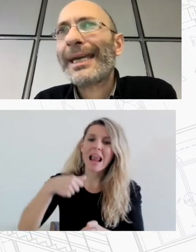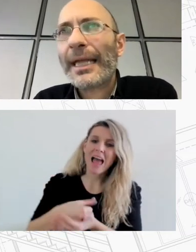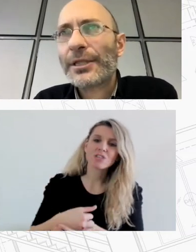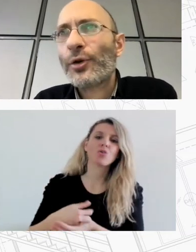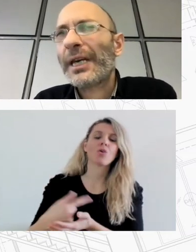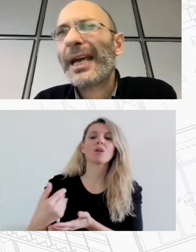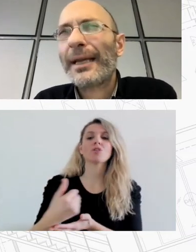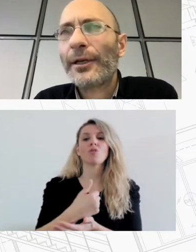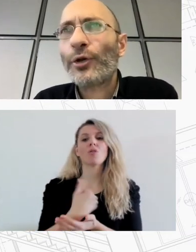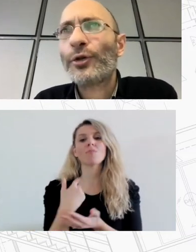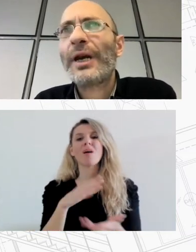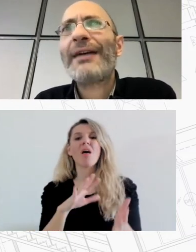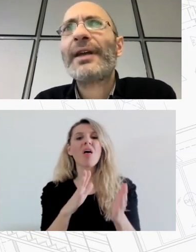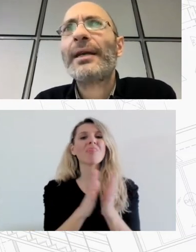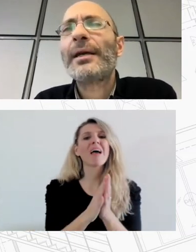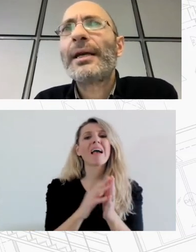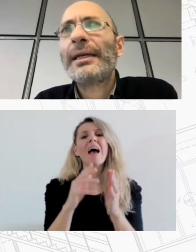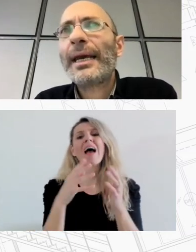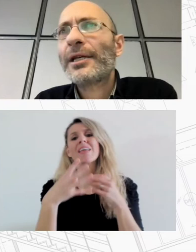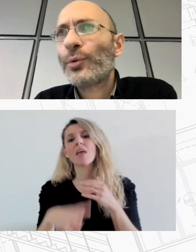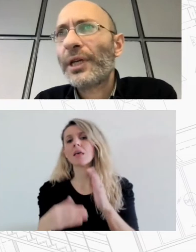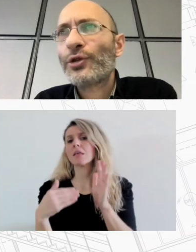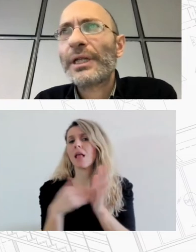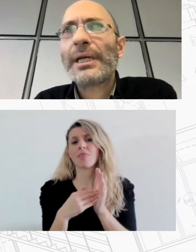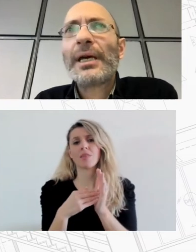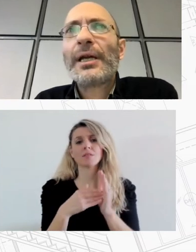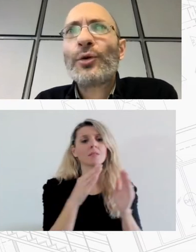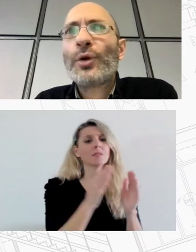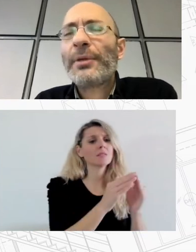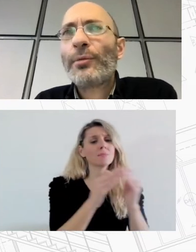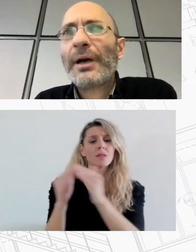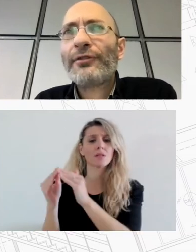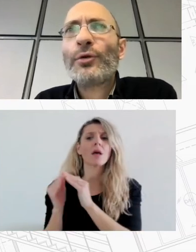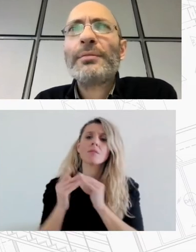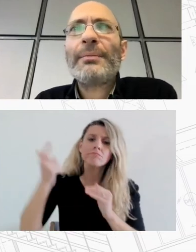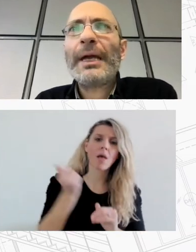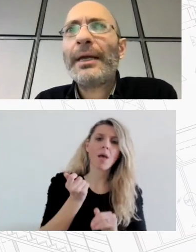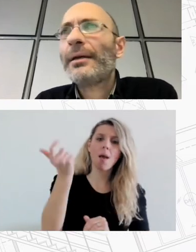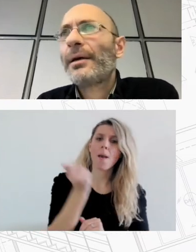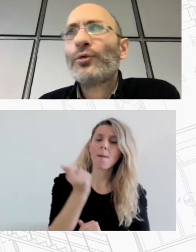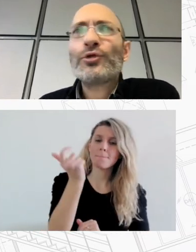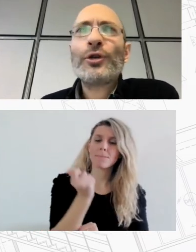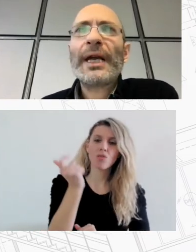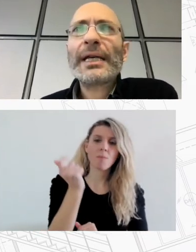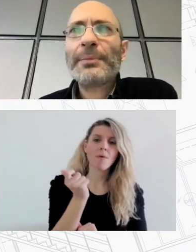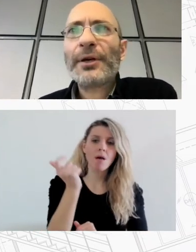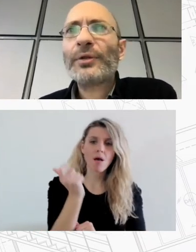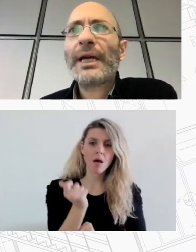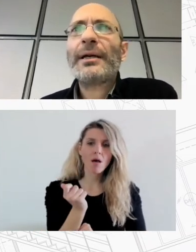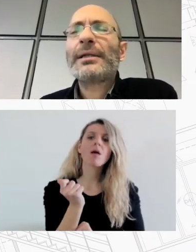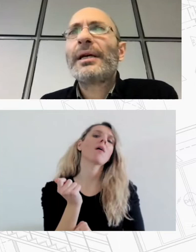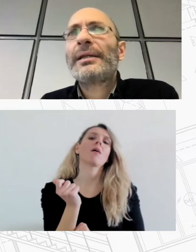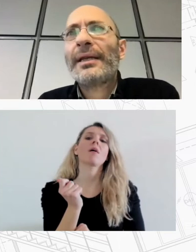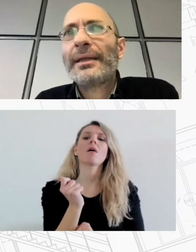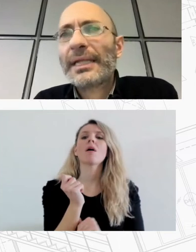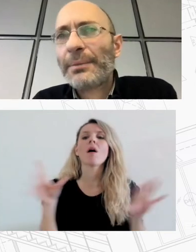19.000 νοικοκυριά κάτι λιγότερο λάβαναν την Άνοιξη του 20 το επίδομα αυτό με μέλη που συνολικά ξεπερνούν τα